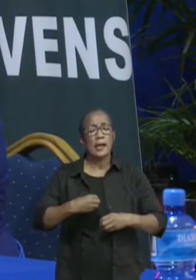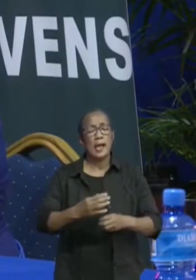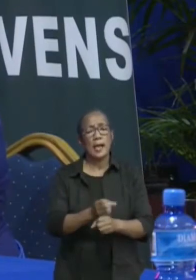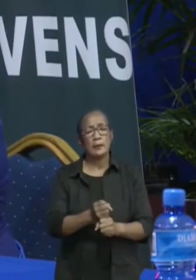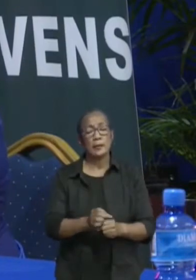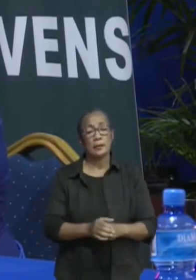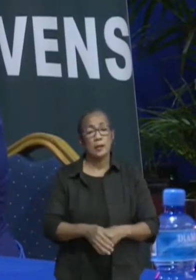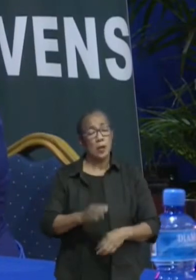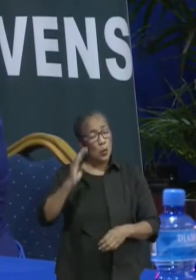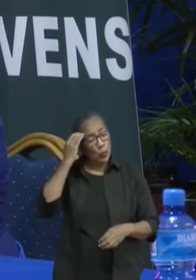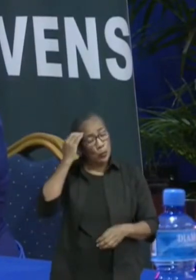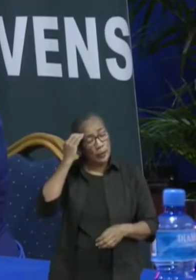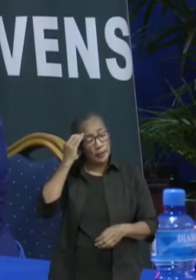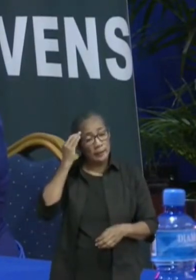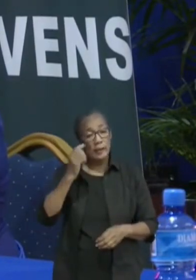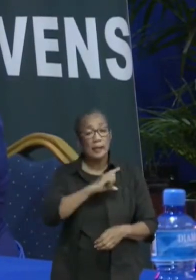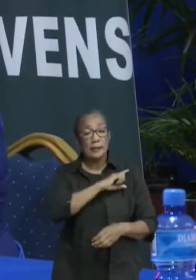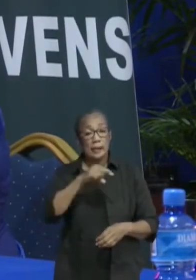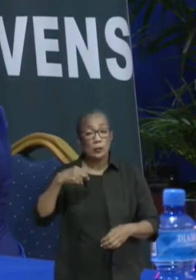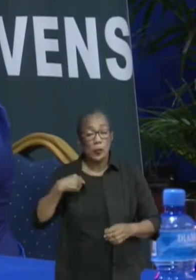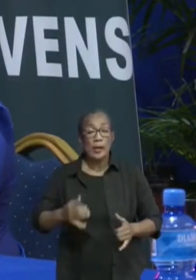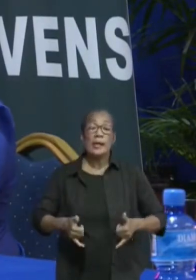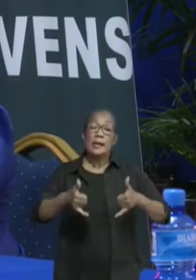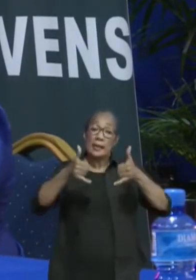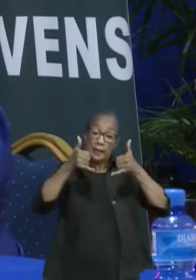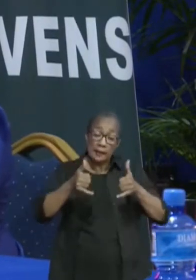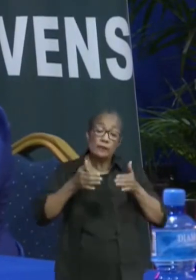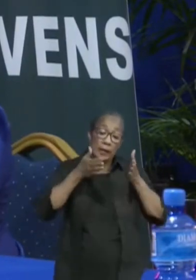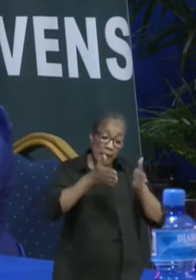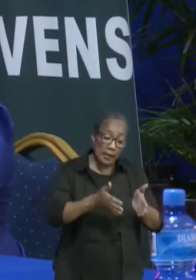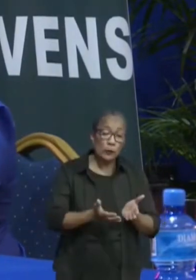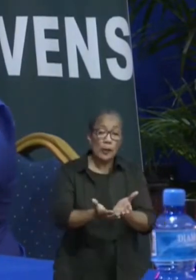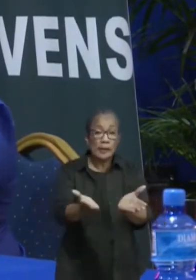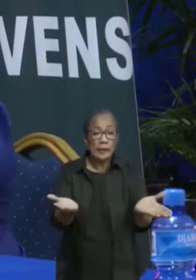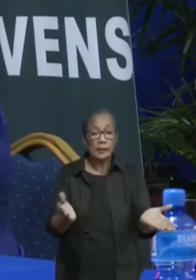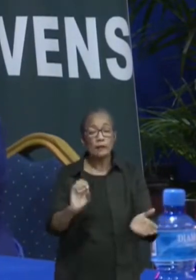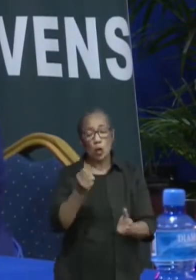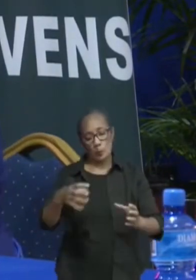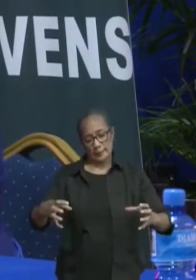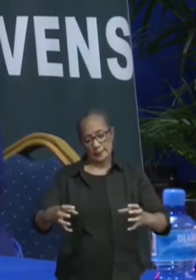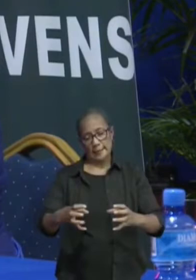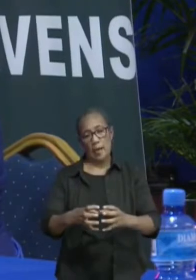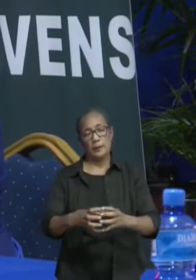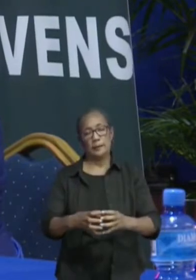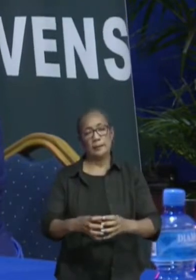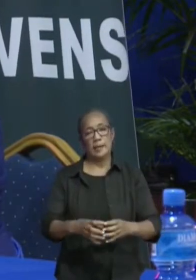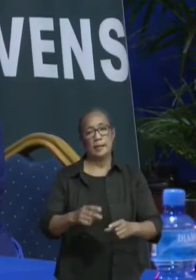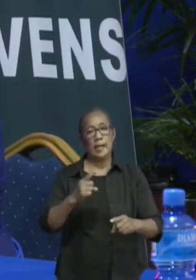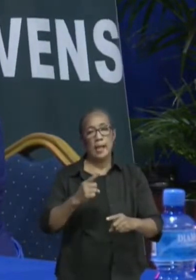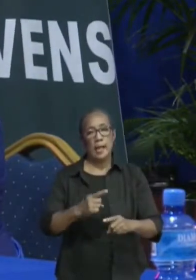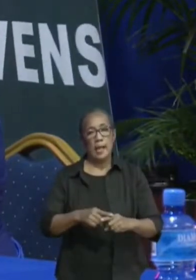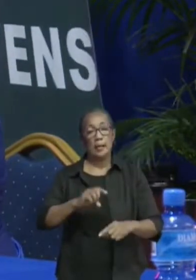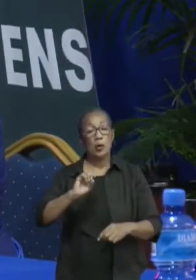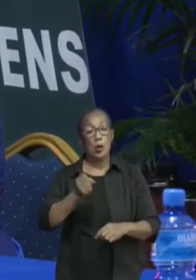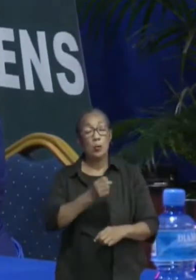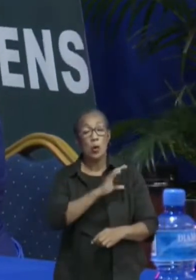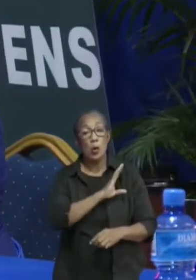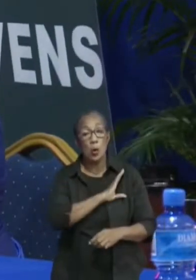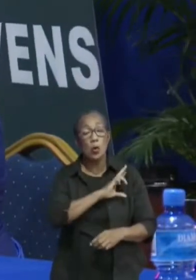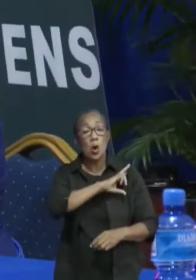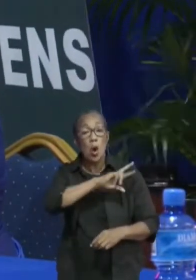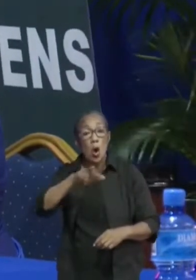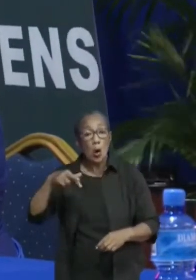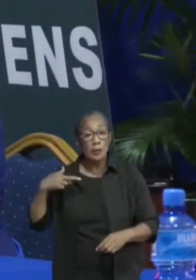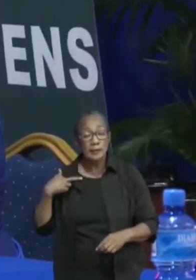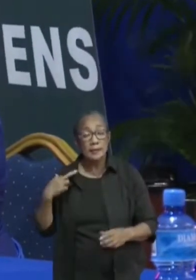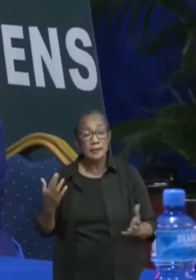We weten dat wij er heel veel aandacht aan besteden om bij elkaar te zijn en om zo dan dus onze